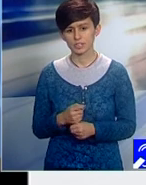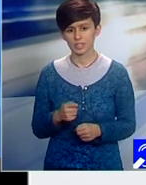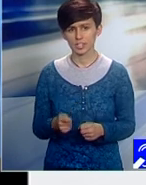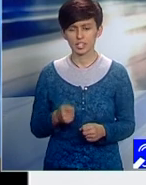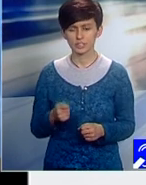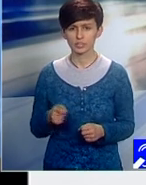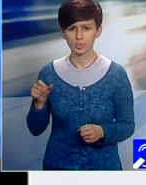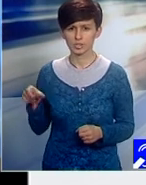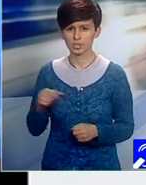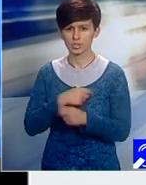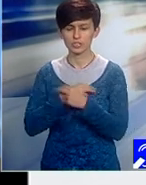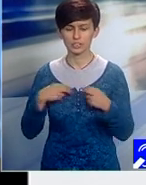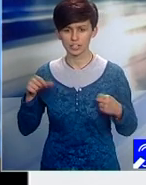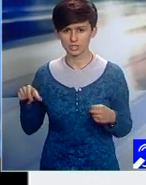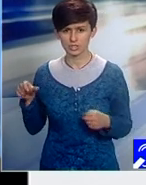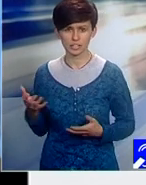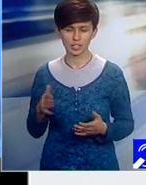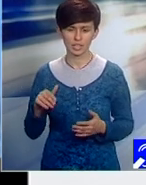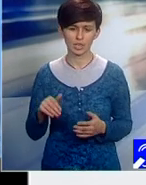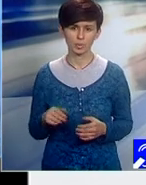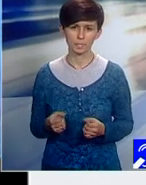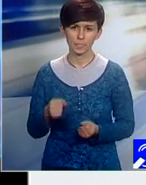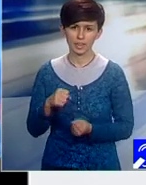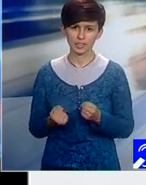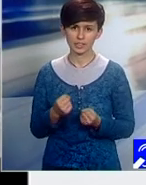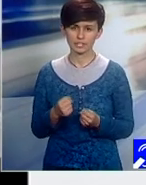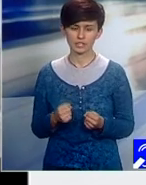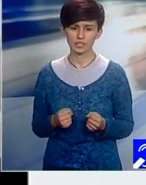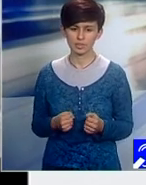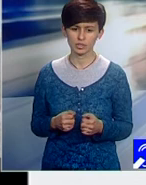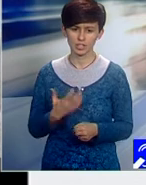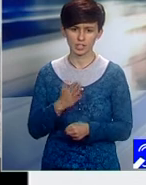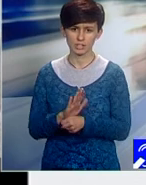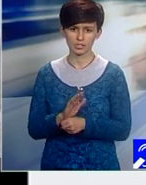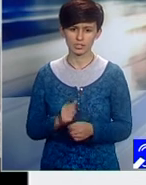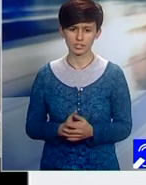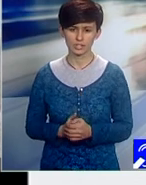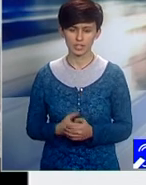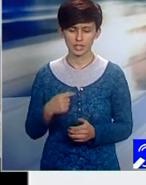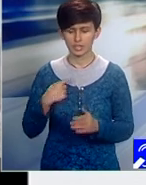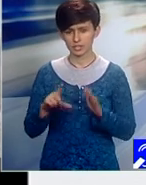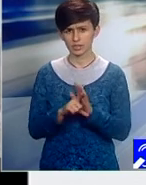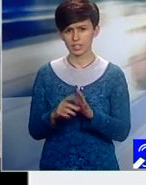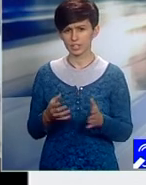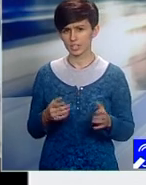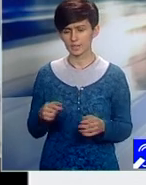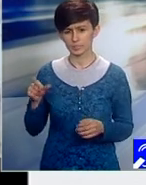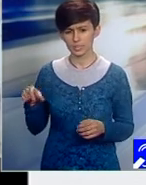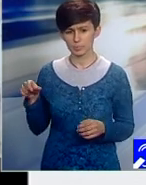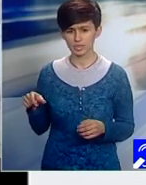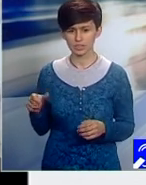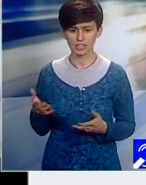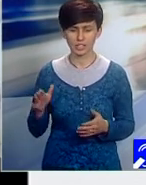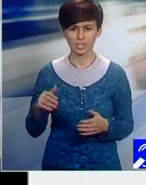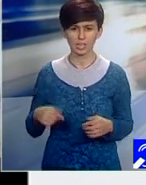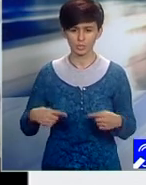fizice sau juridice care au în proprietate vehicule supuse în matriculării. Cum există o lege care prevede că proprietarii de căruțe sunt obligați